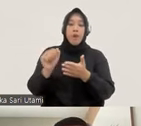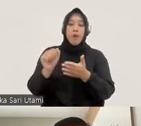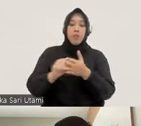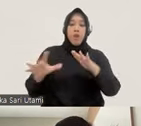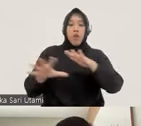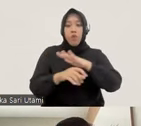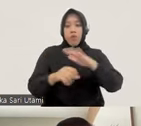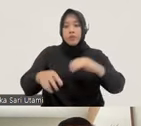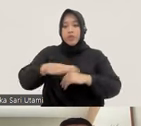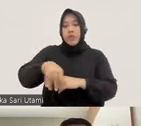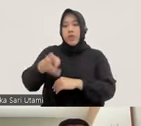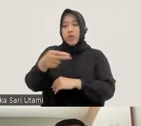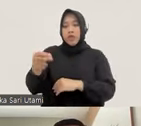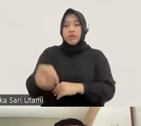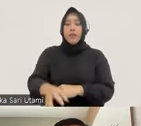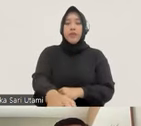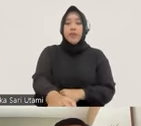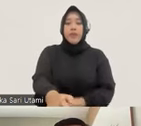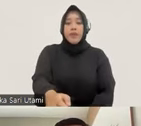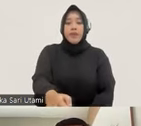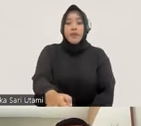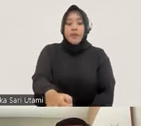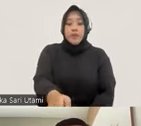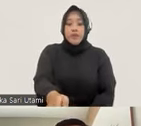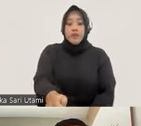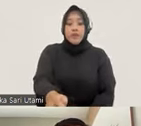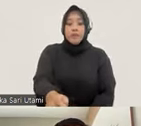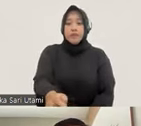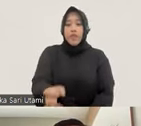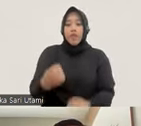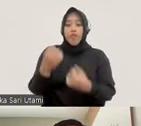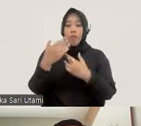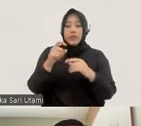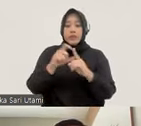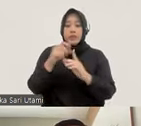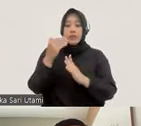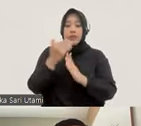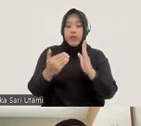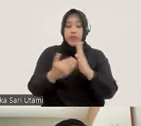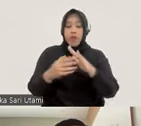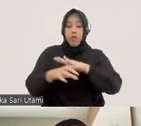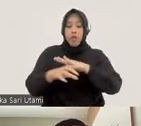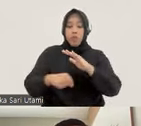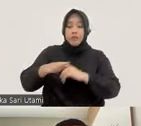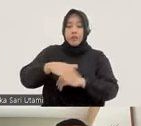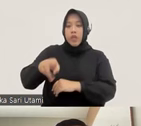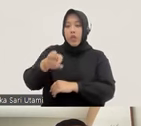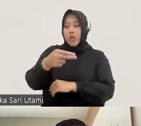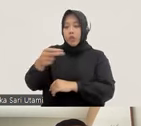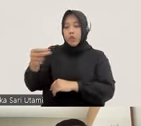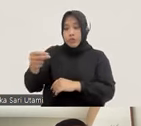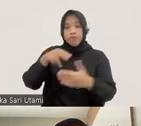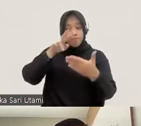Ini adalah indeks persepsi korupsi di Indonesia, teman-teman, di mana kalau dilihat tahun